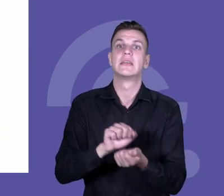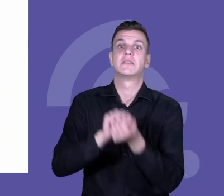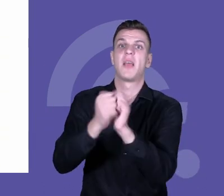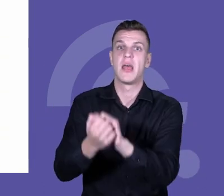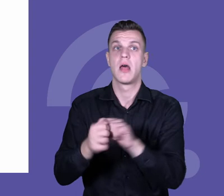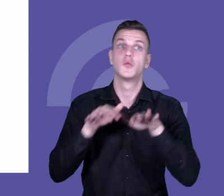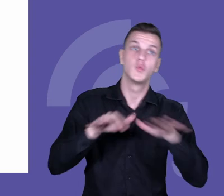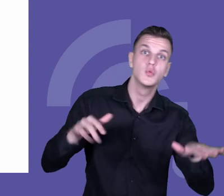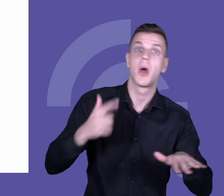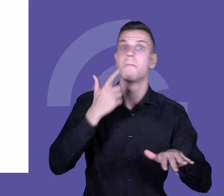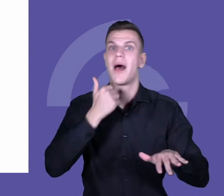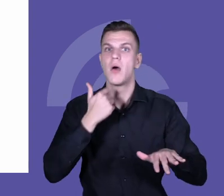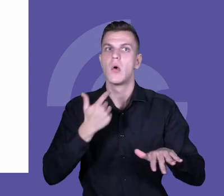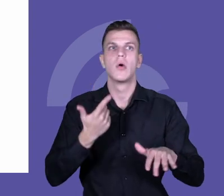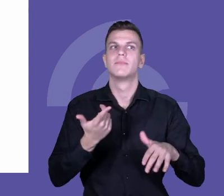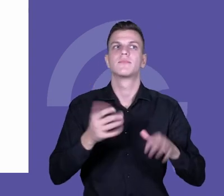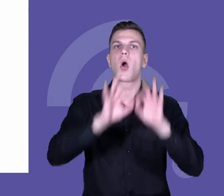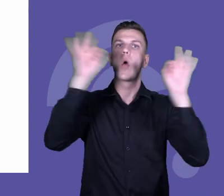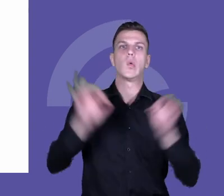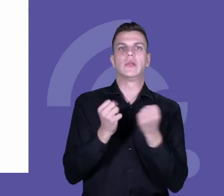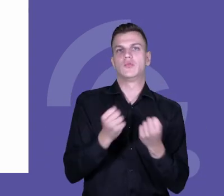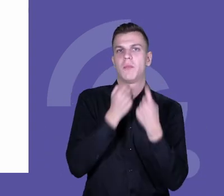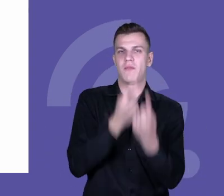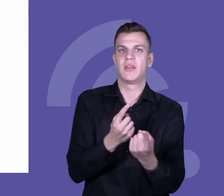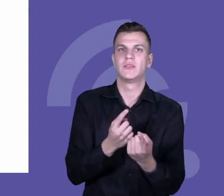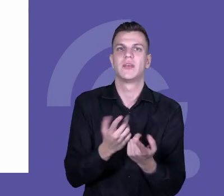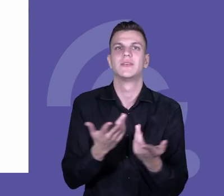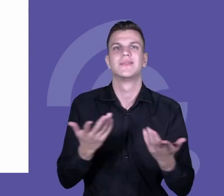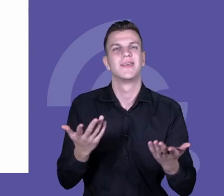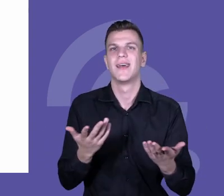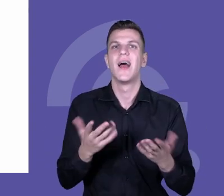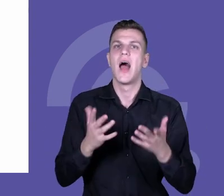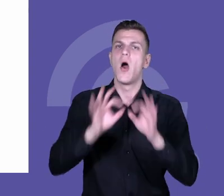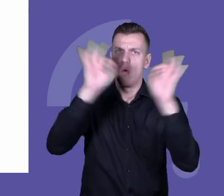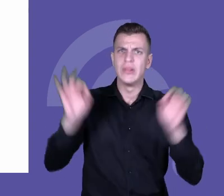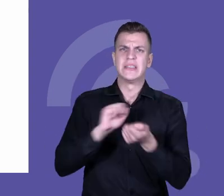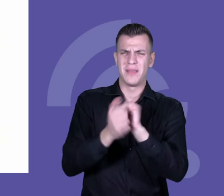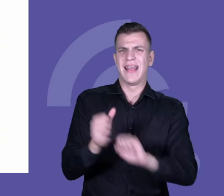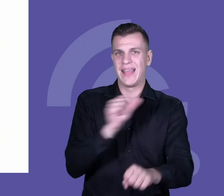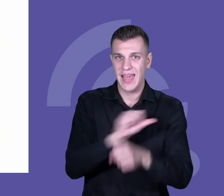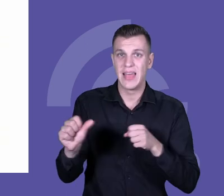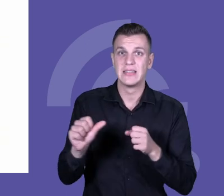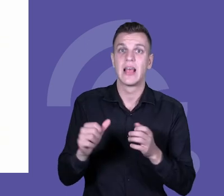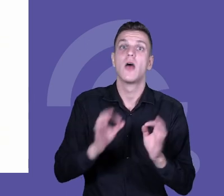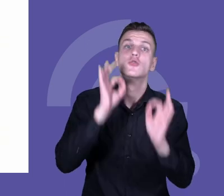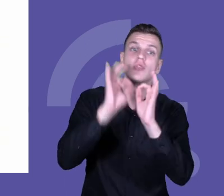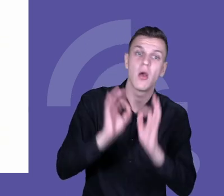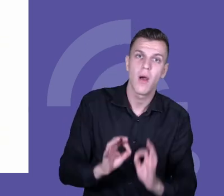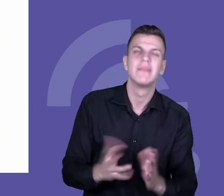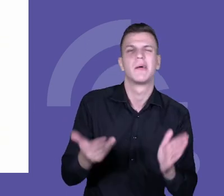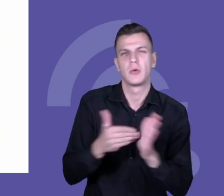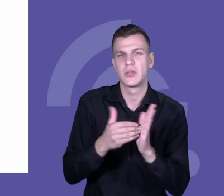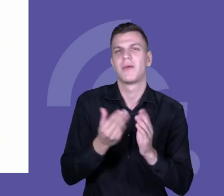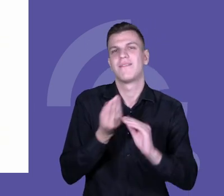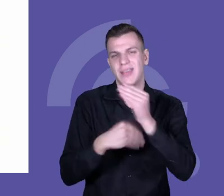ale widać było, że nastąpiła zmiana i trzeba by tak naprawdę poświęcić oddzielne badanie, żeby tą zmianę zaobserwować i też pewnie wrócić do szkół po